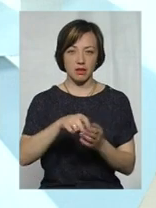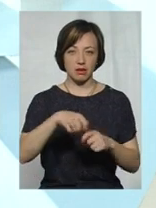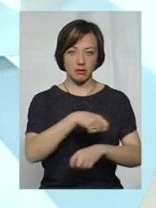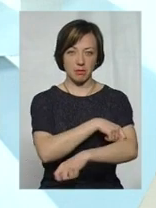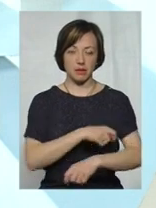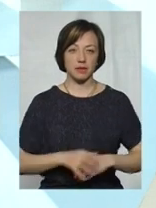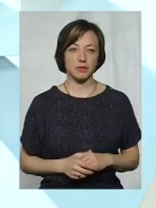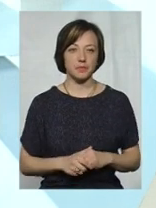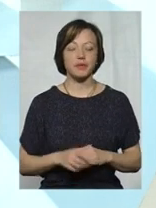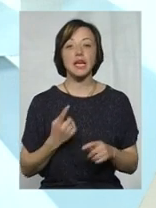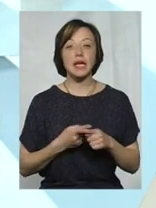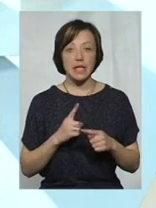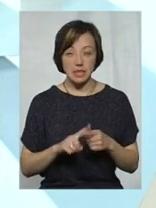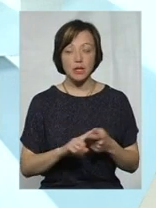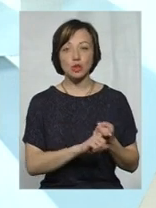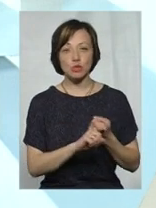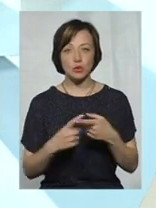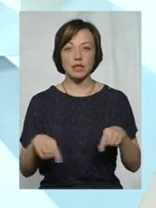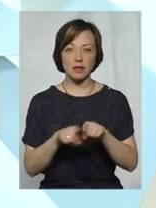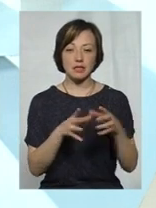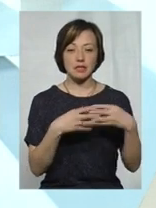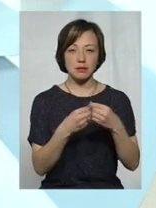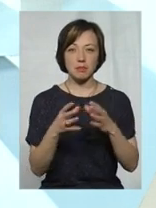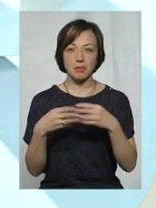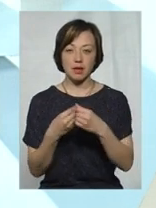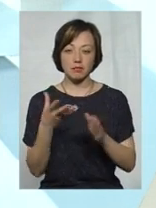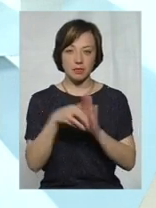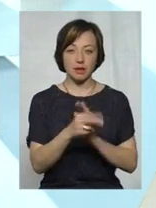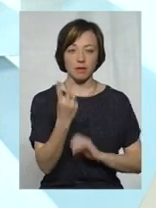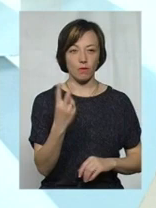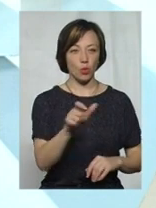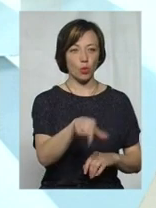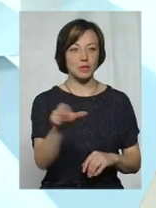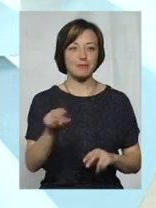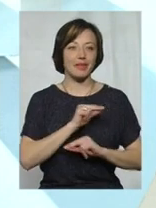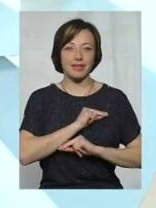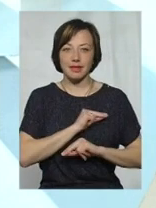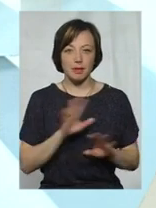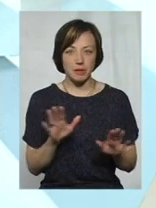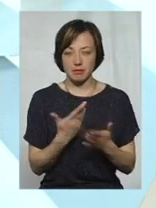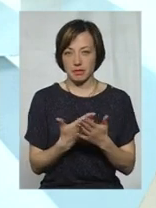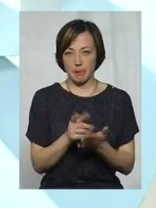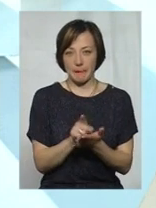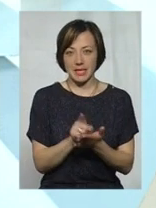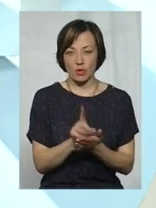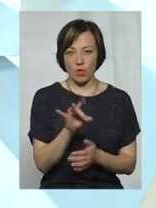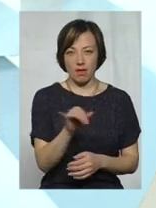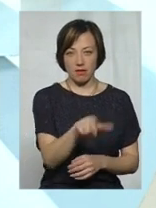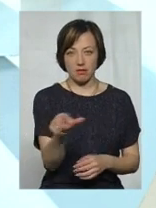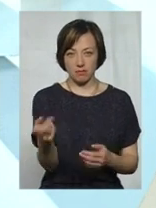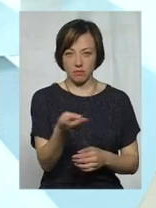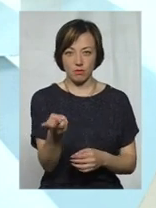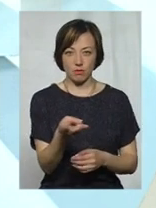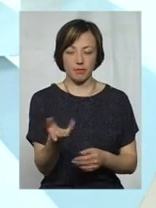І це стосується також таких сімей, які складаються з двох осіб. Вони є непрацездатними, вони пенсіоніри, не працюють.